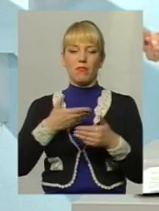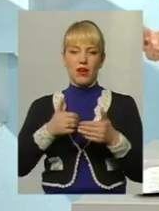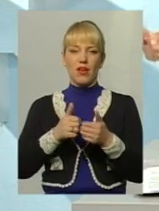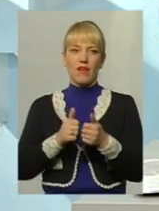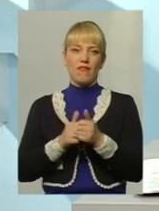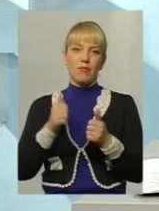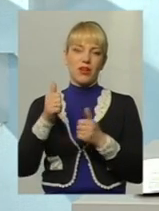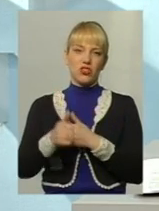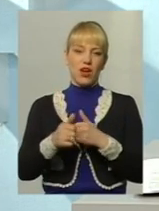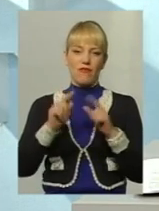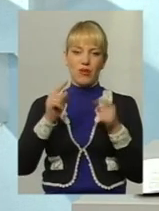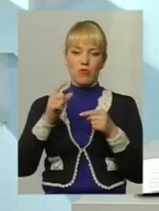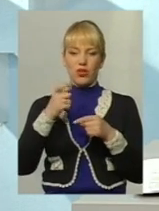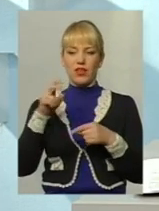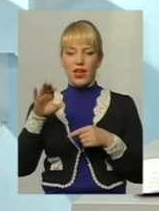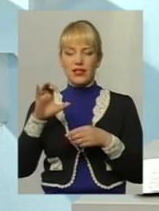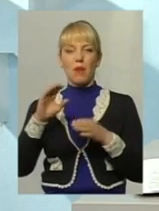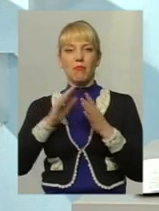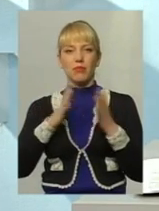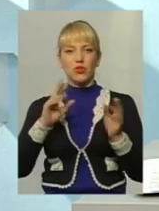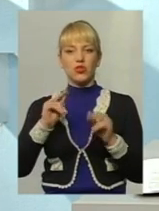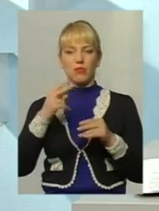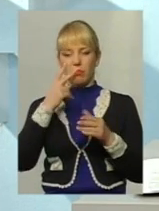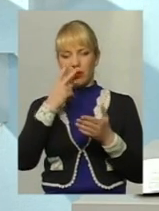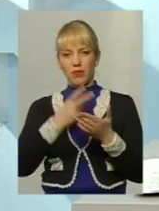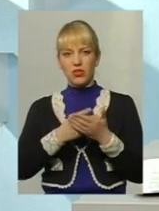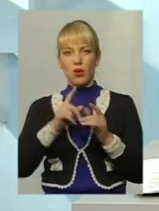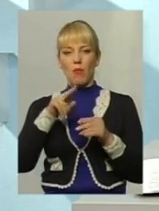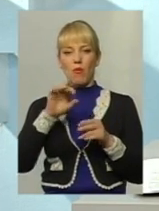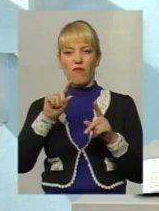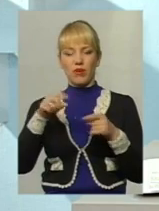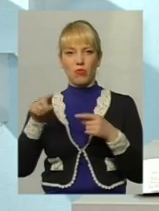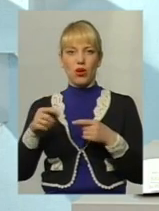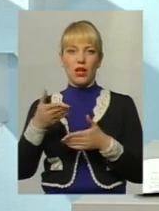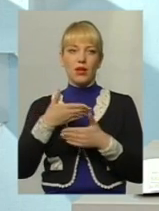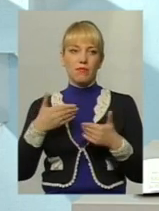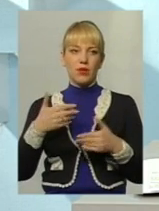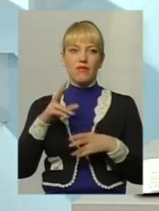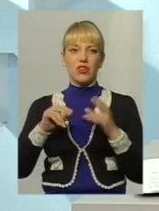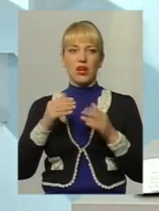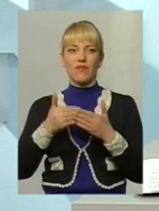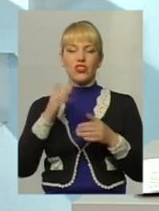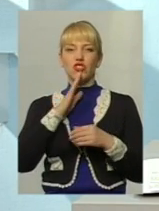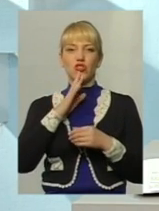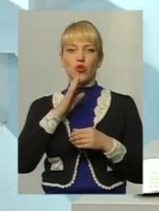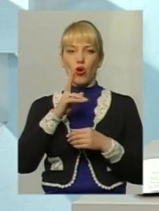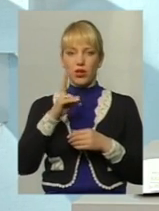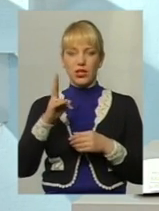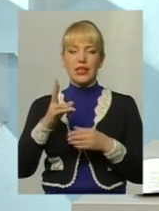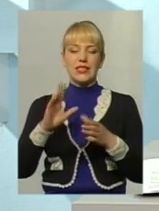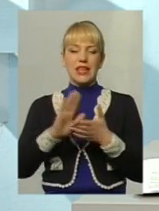більший, ніж передбачено по вимогах. Тому ми вважаємо, що це від самих жінок залежить. Така